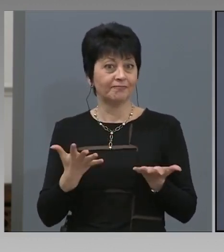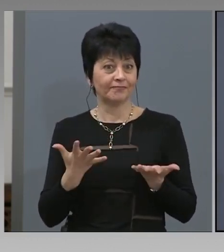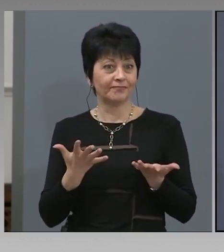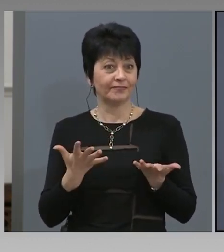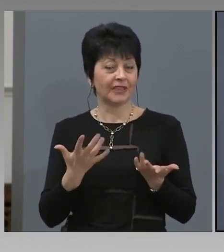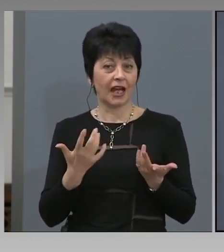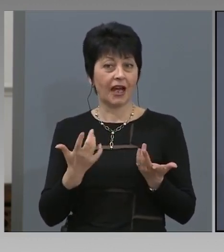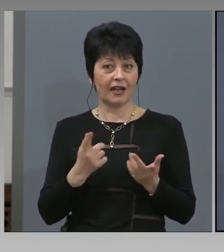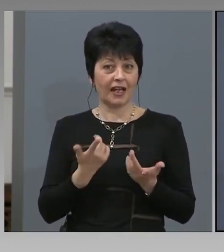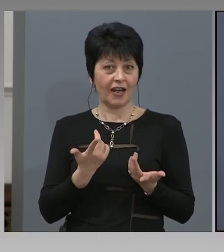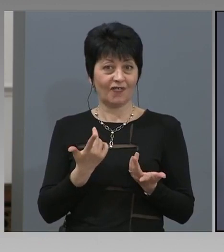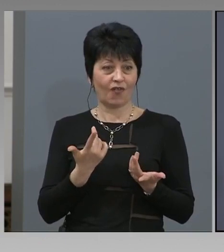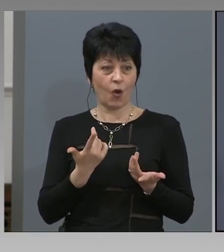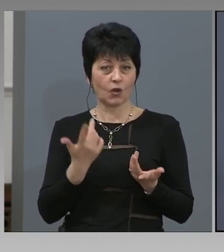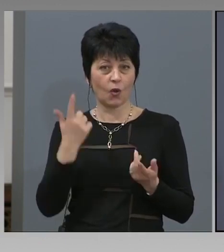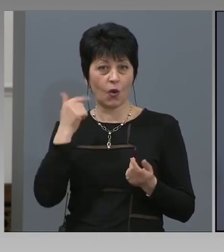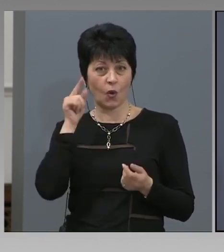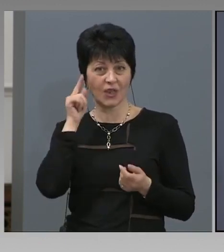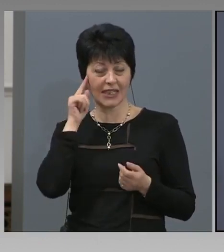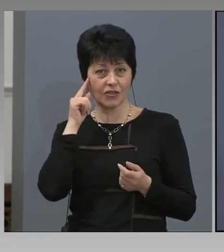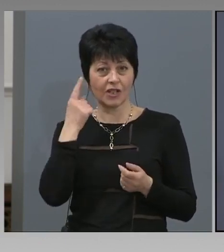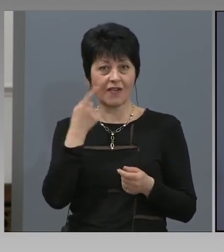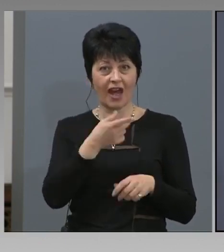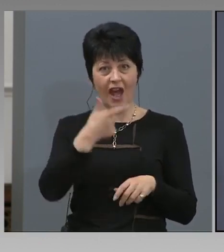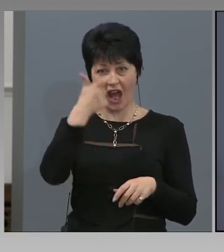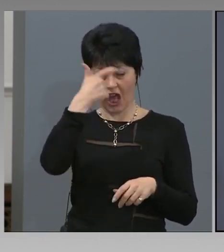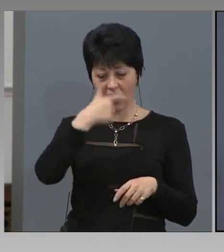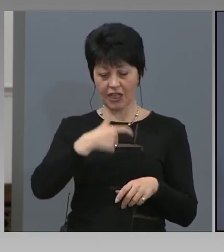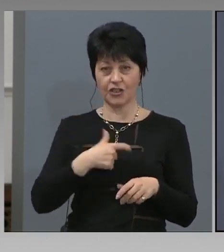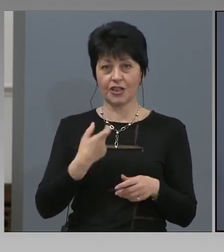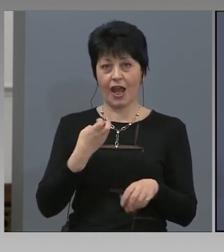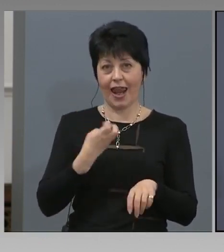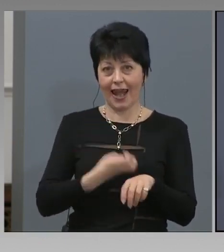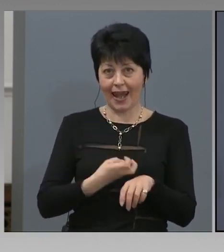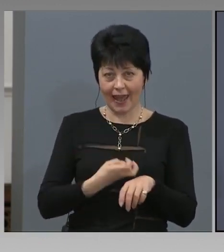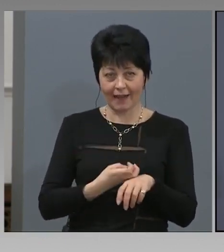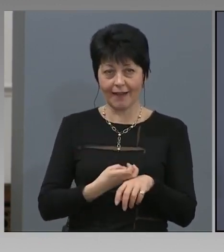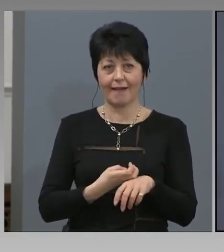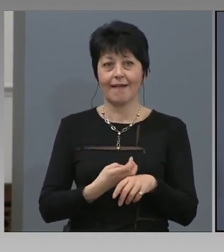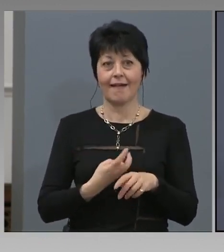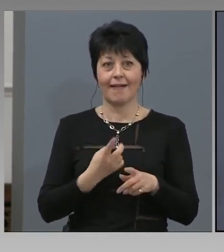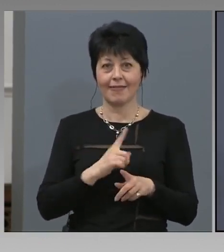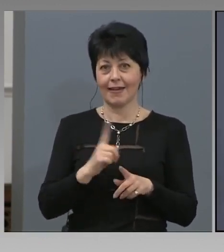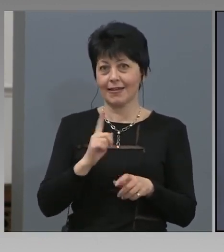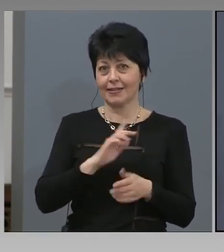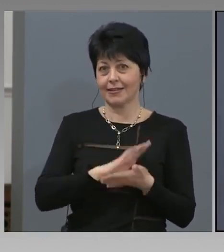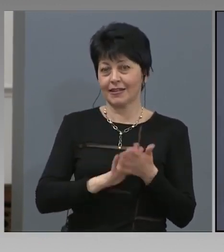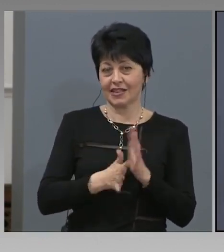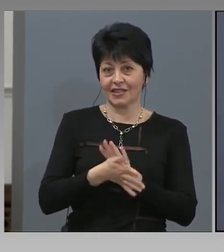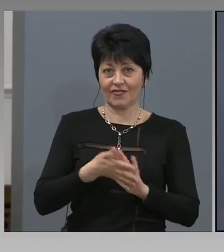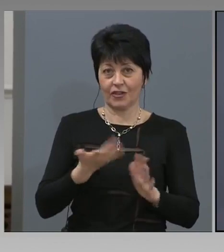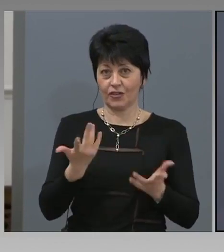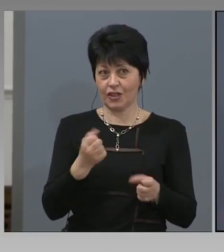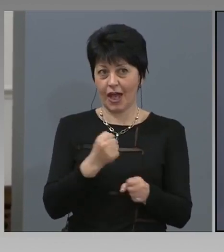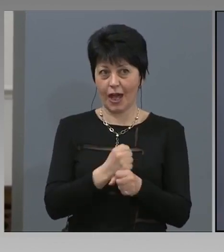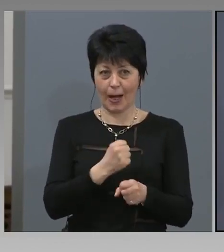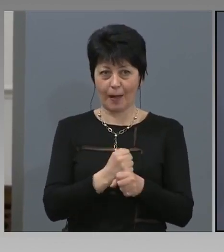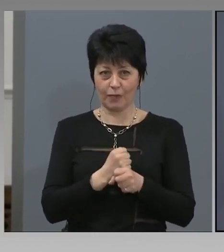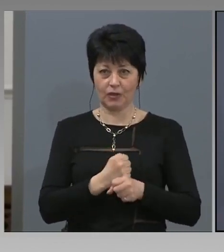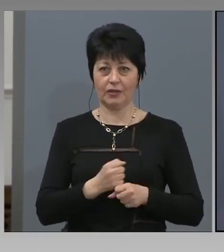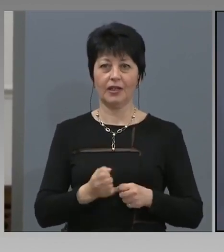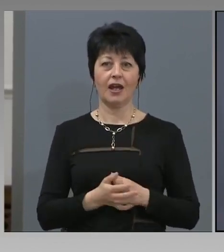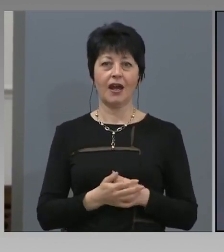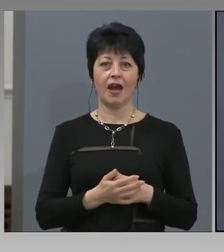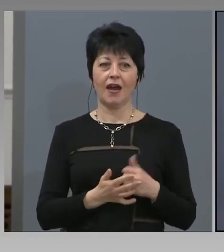да не си вхърши работата и Ами имаше такива сигнали за Банско, например. Ами договор. Не знаем откъде са ви сигнали. Нямаше ли такъв спор точно между вас и